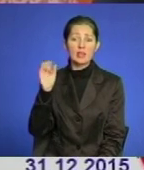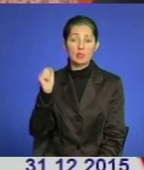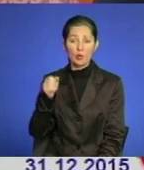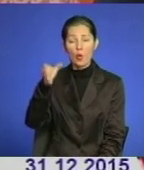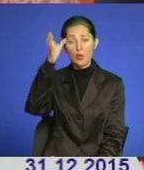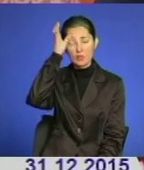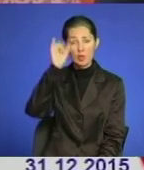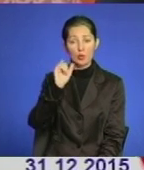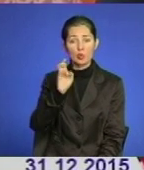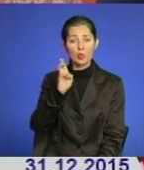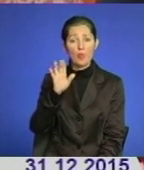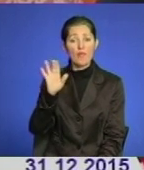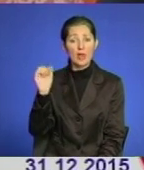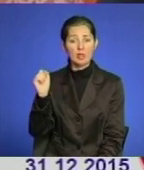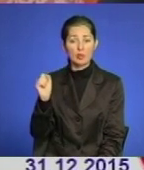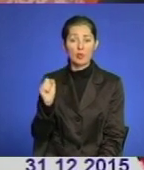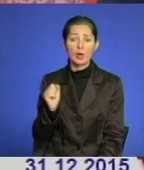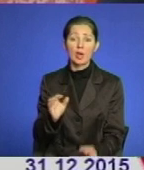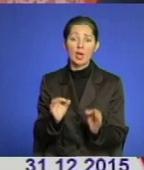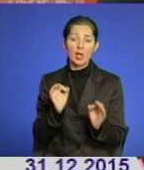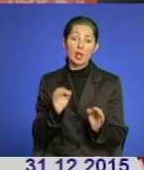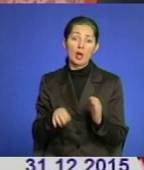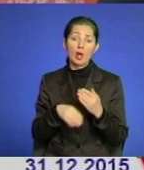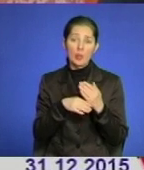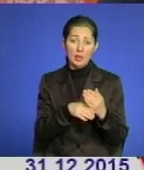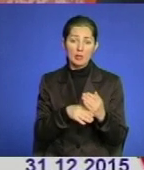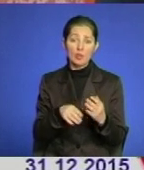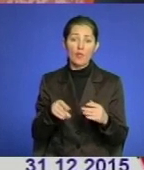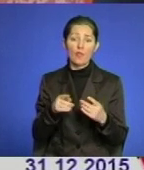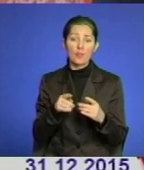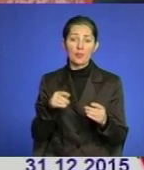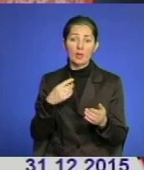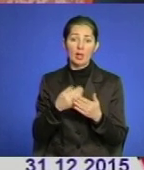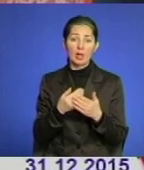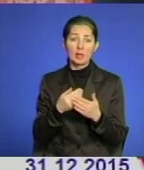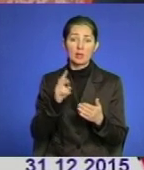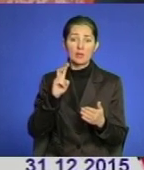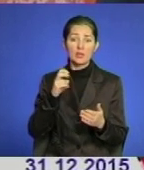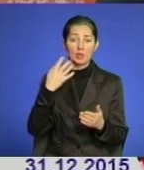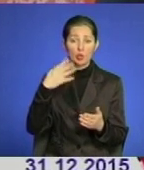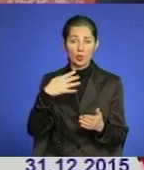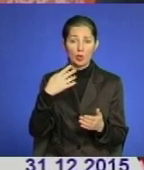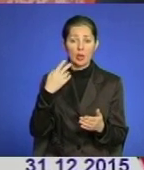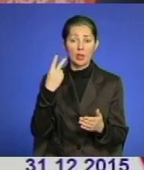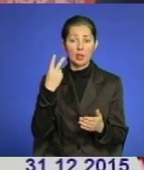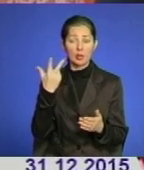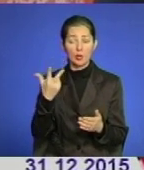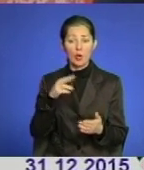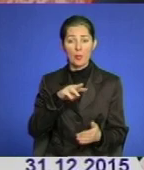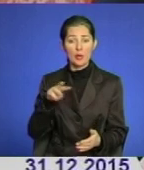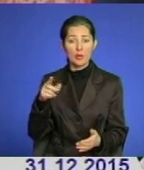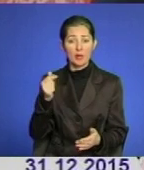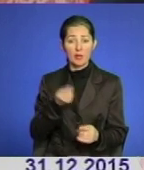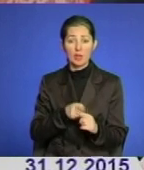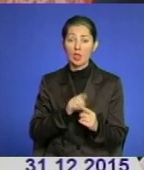субвенцію, додаткові опції і стабілізаційну дотацію в межах 243 мільйонів гривень, які були спрямовані